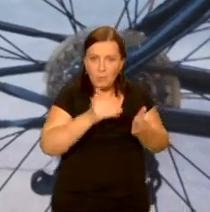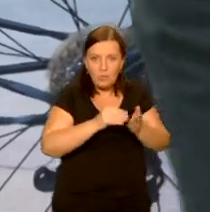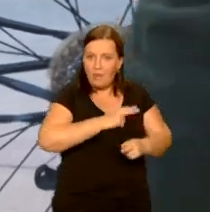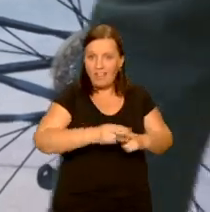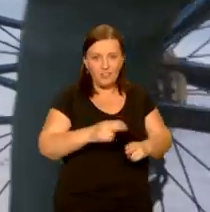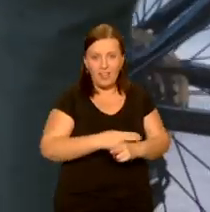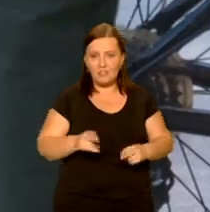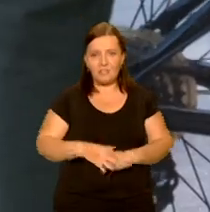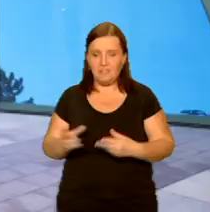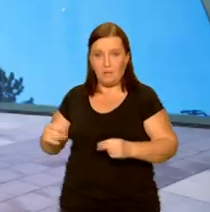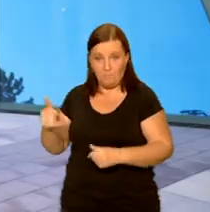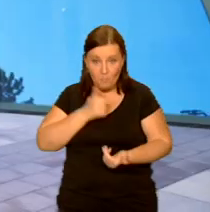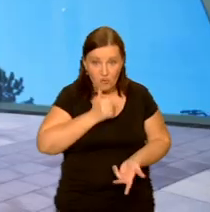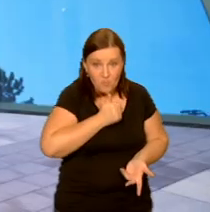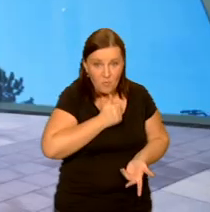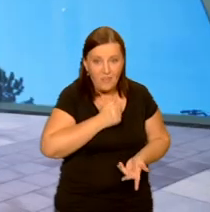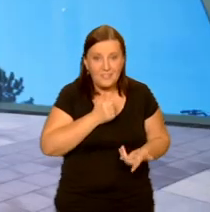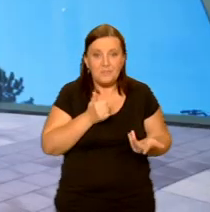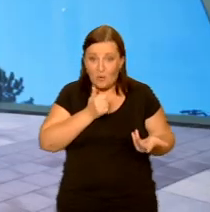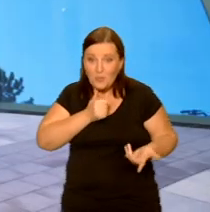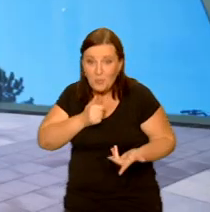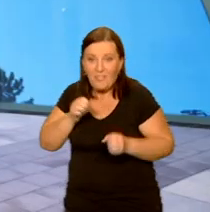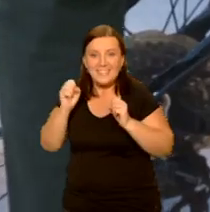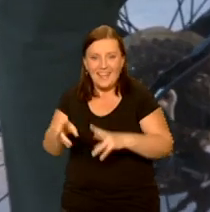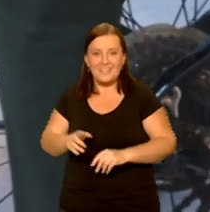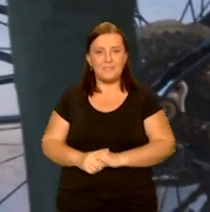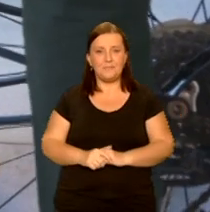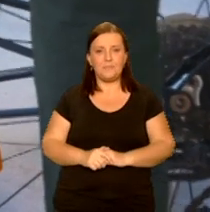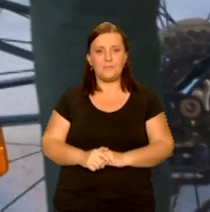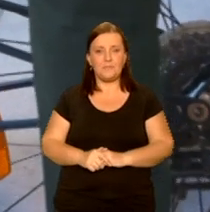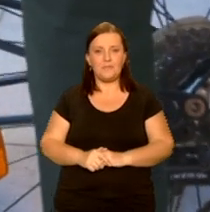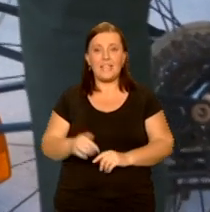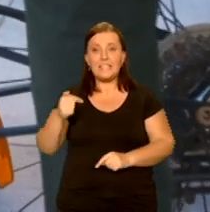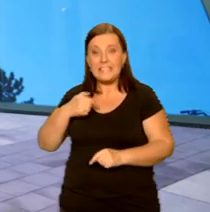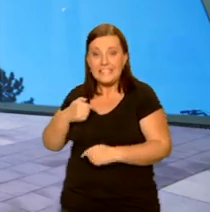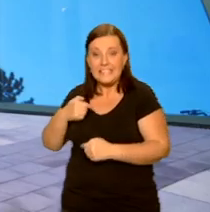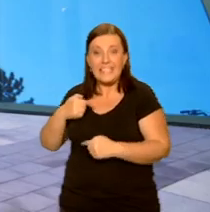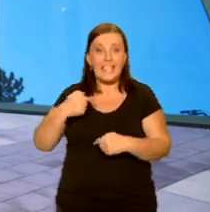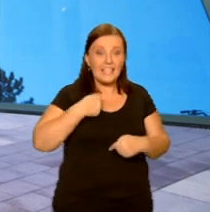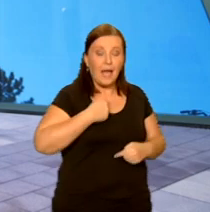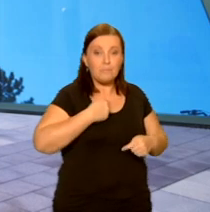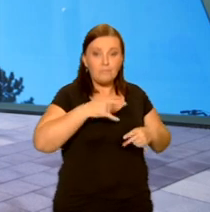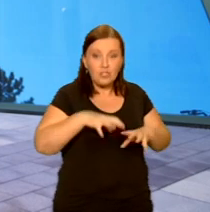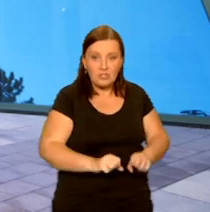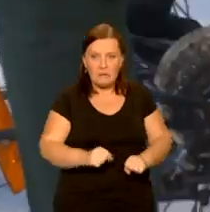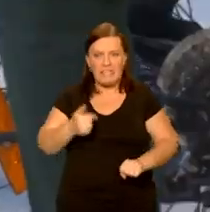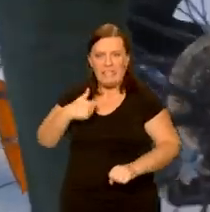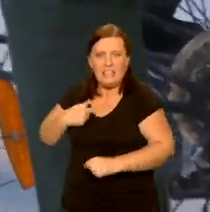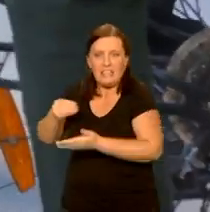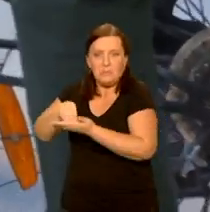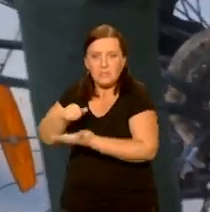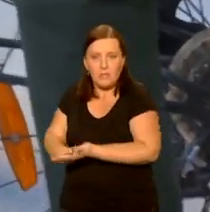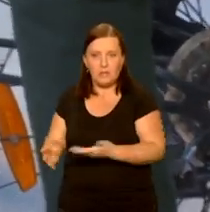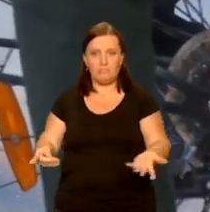żadnych narzędzi. Mogę spróbować? Ja przytrzymam rower. Praktycznie, jeszcze nie jestem przyzwyczajony do tej